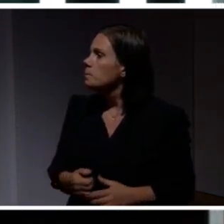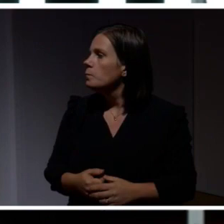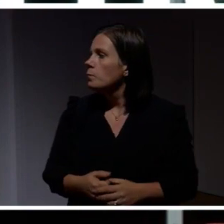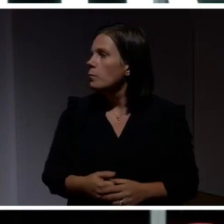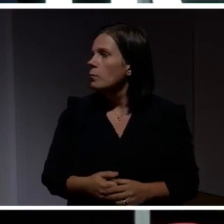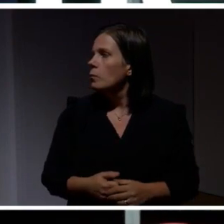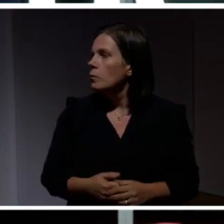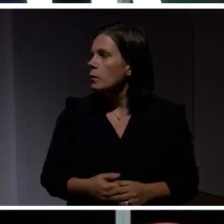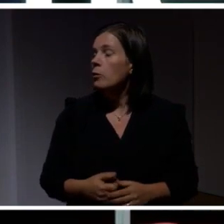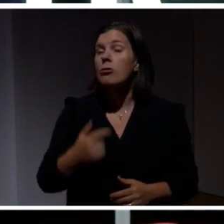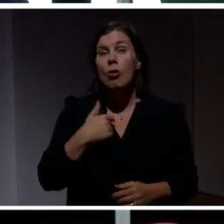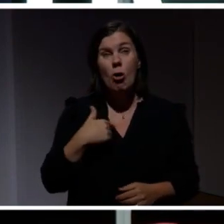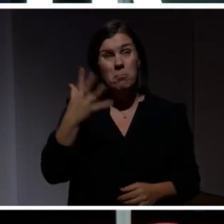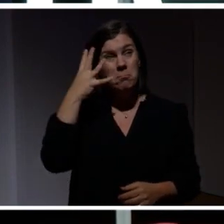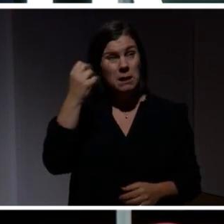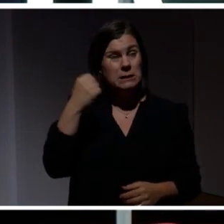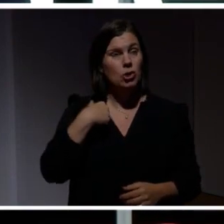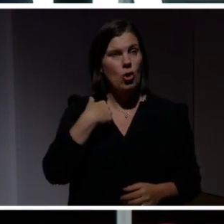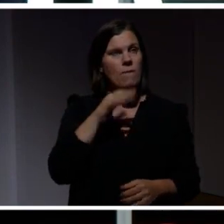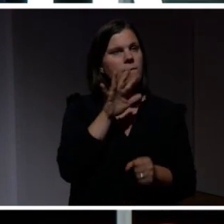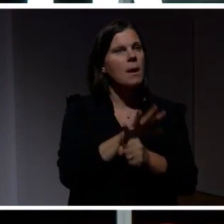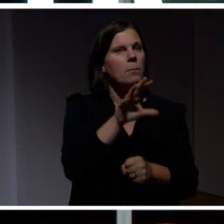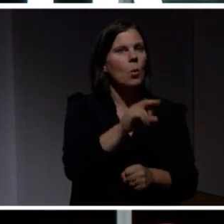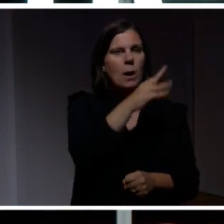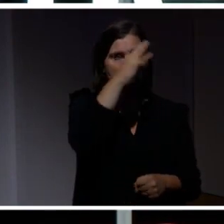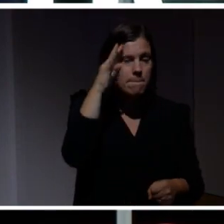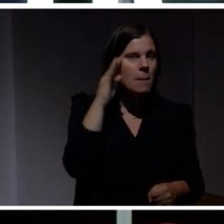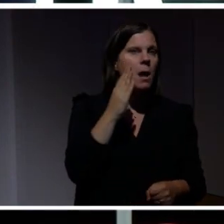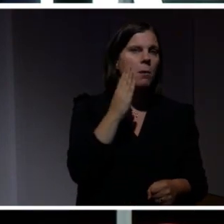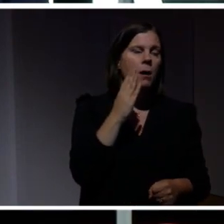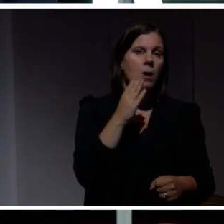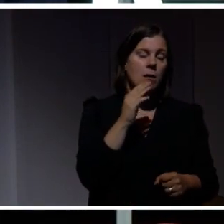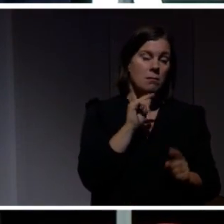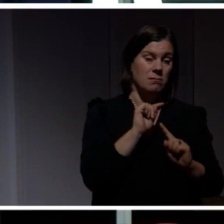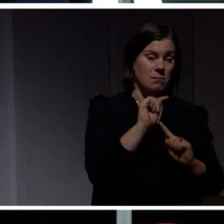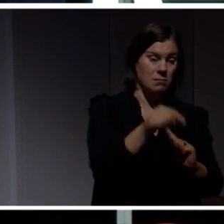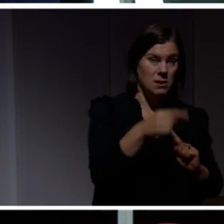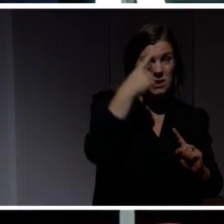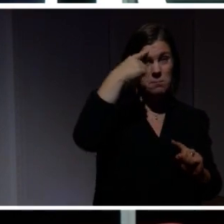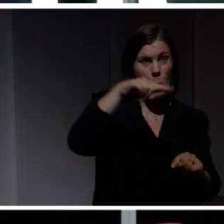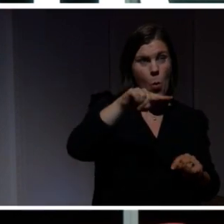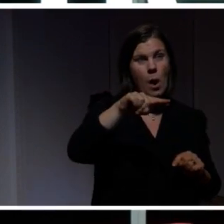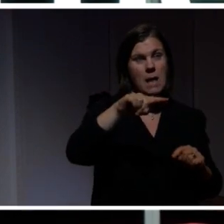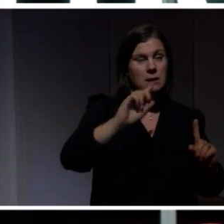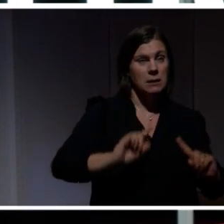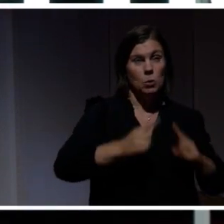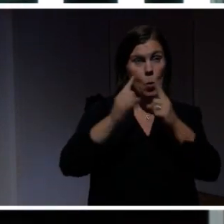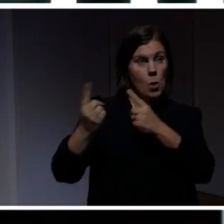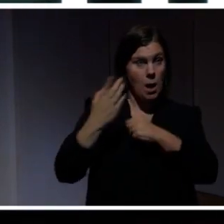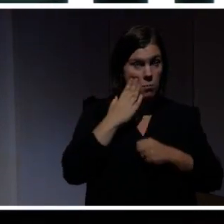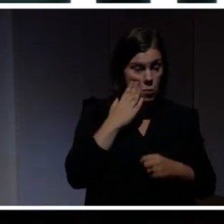Jag kommer väldigt väl ihåg när jag var 15 år gammal, bodde i småländska skogarna.